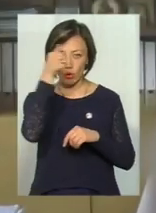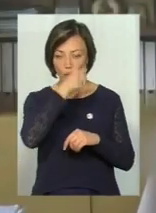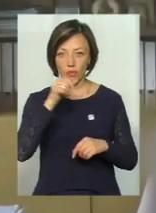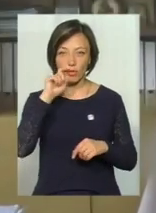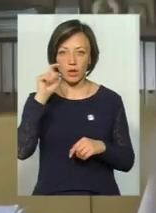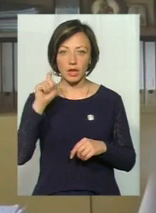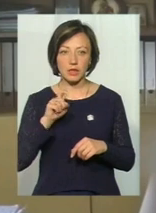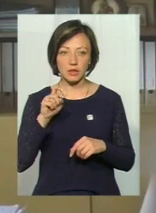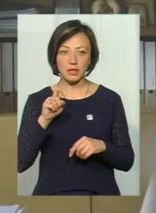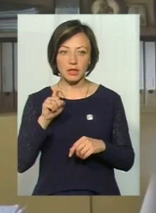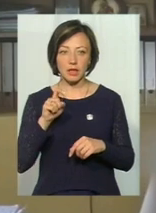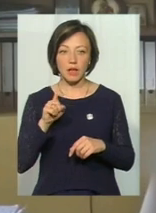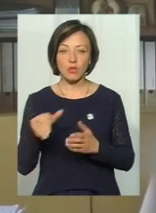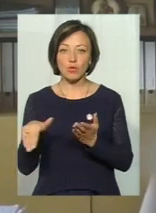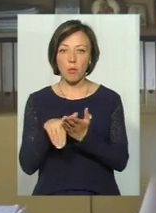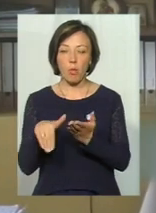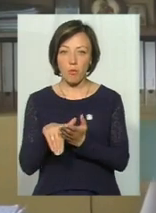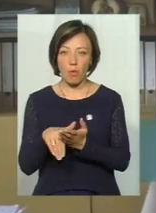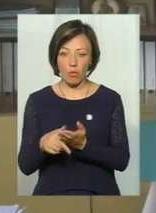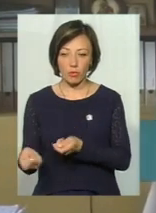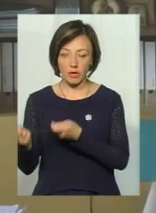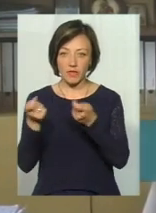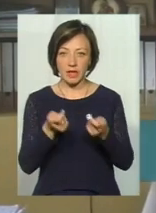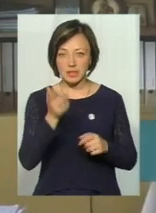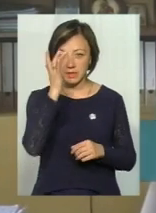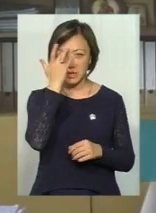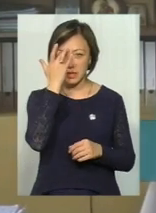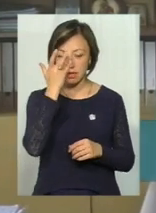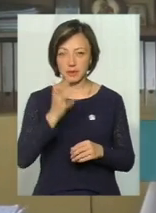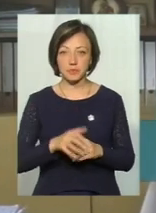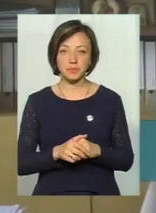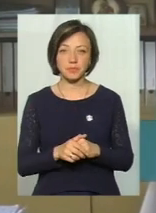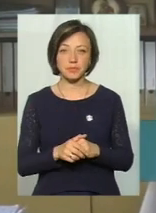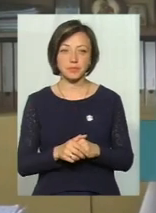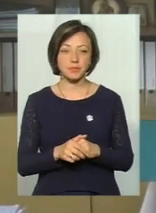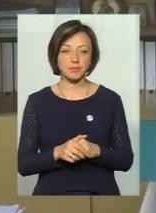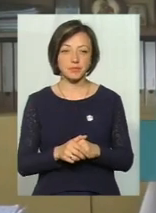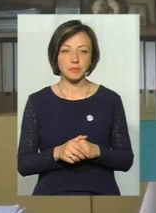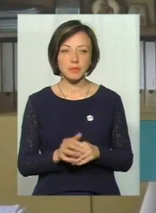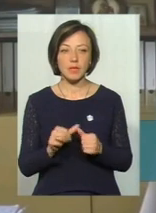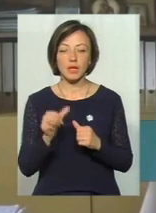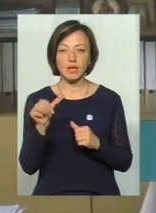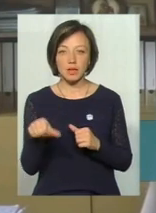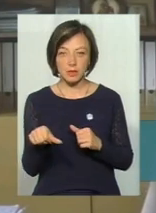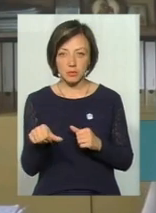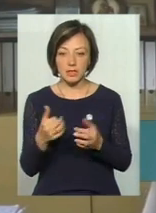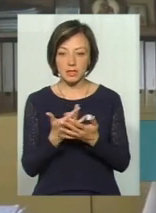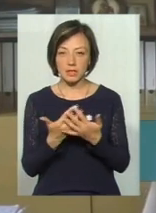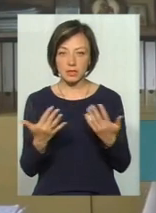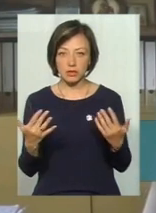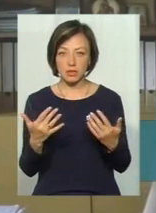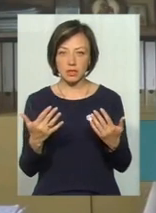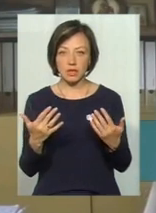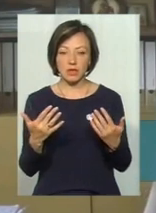в Україну зайшла гуманітарка з Індії, де крім різного роду